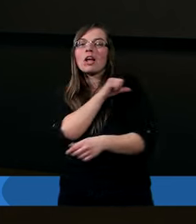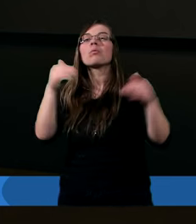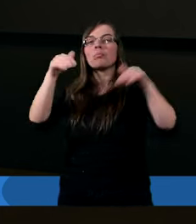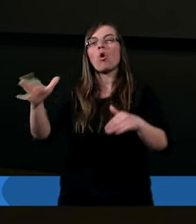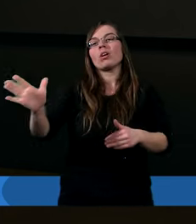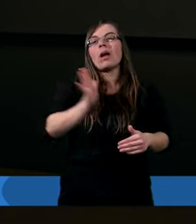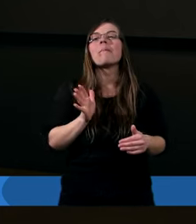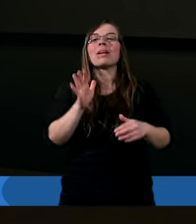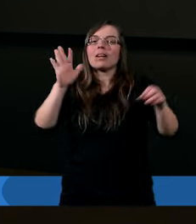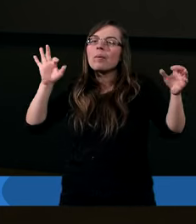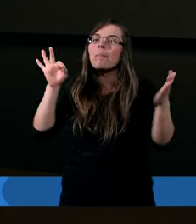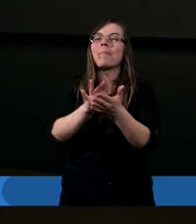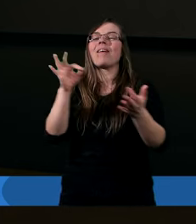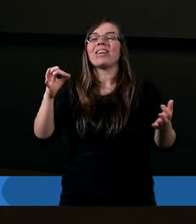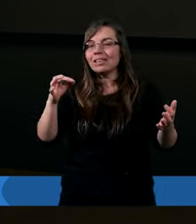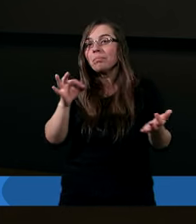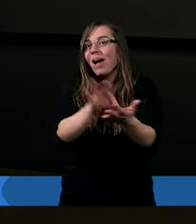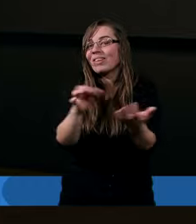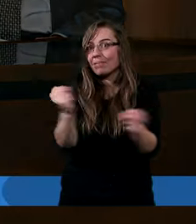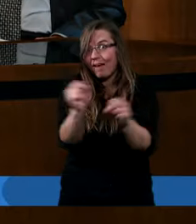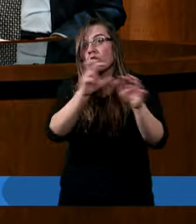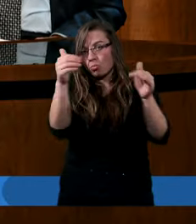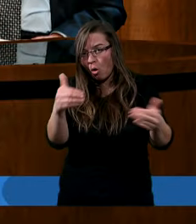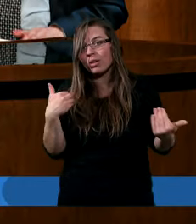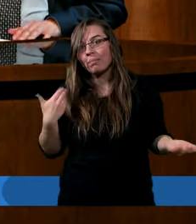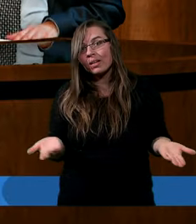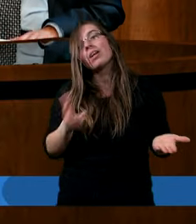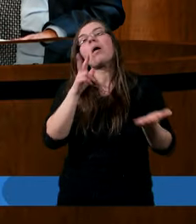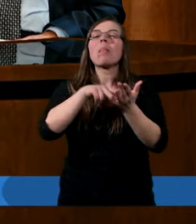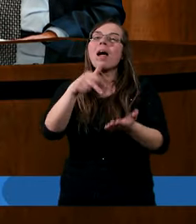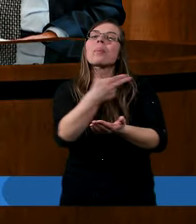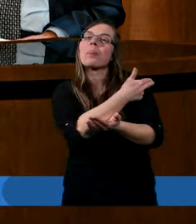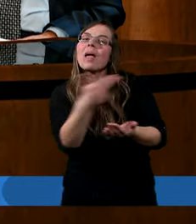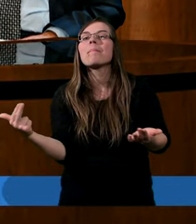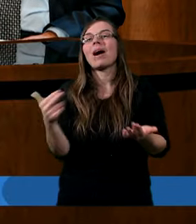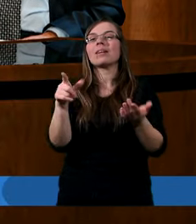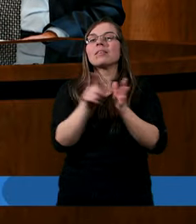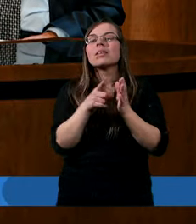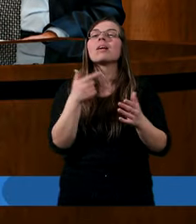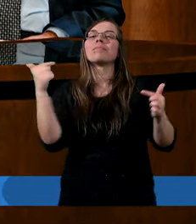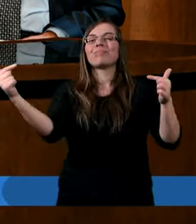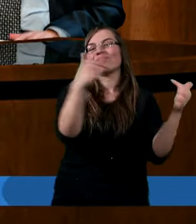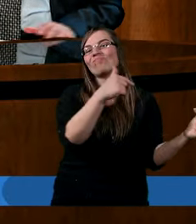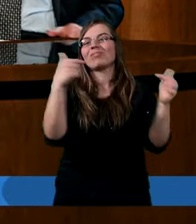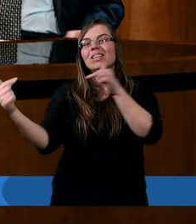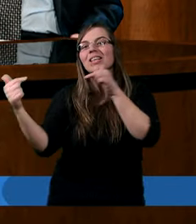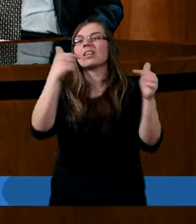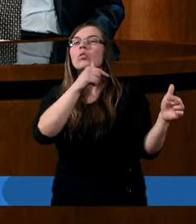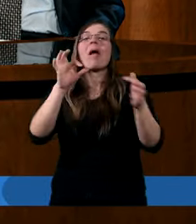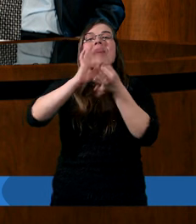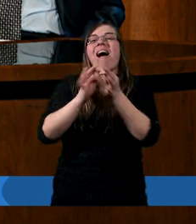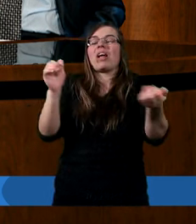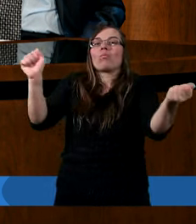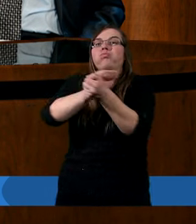może być pewien zbawienia? Bo na ten temat toczą się dyskusje, a nawet